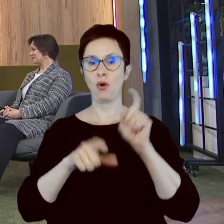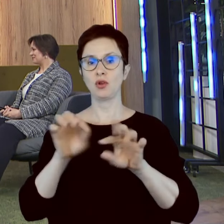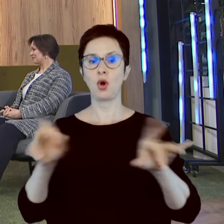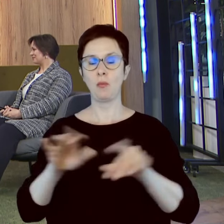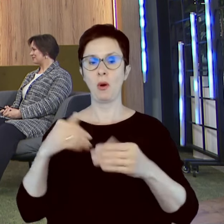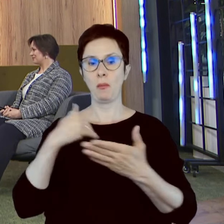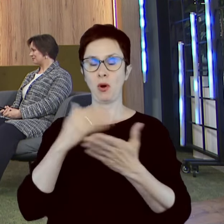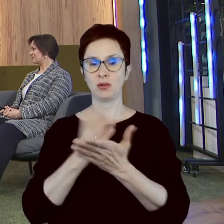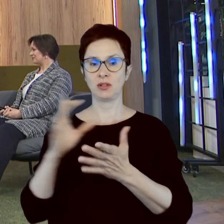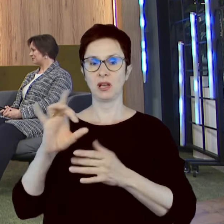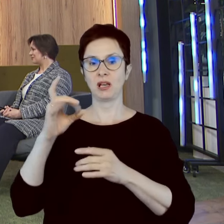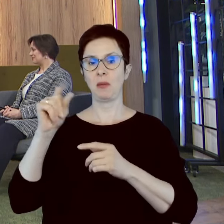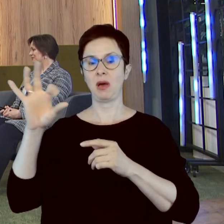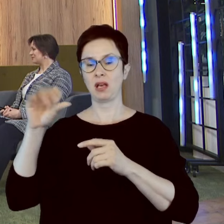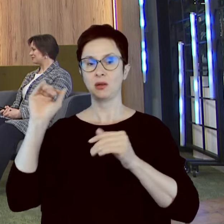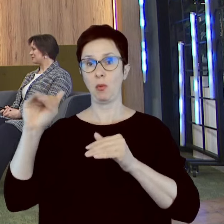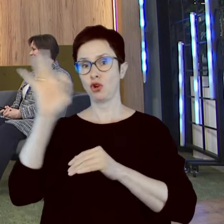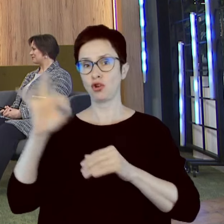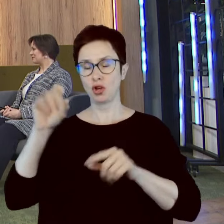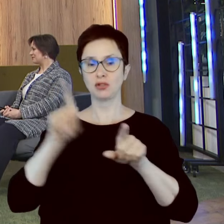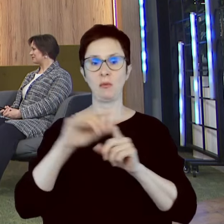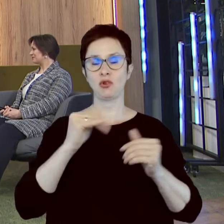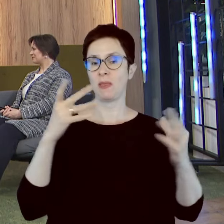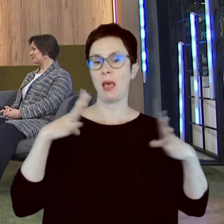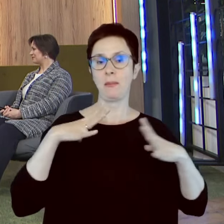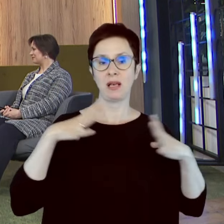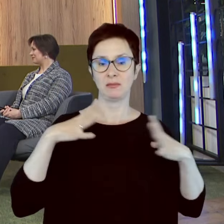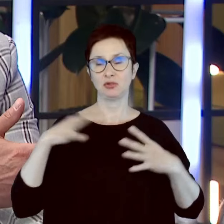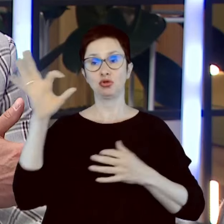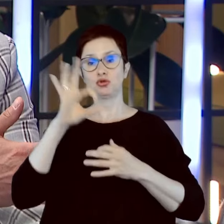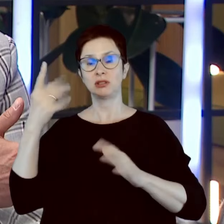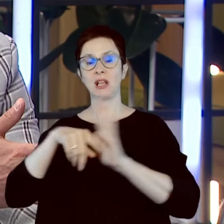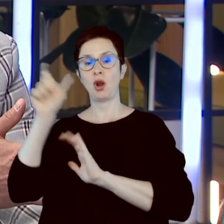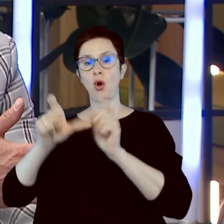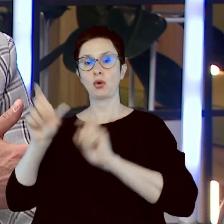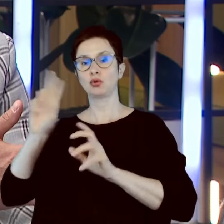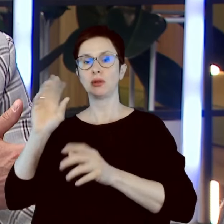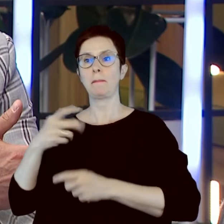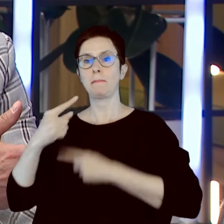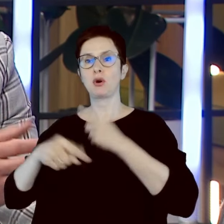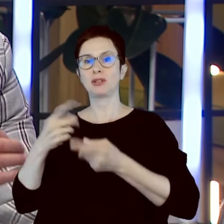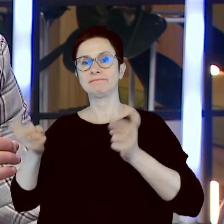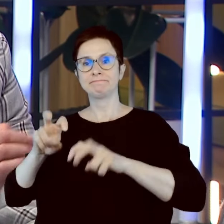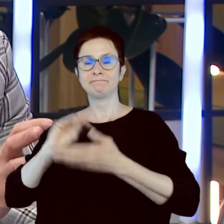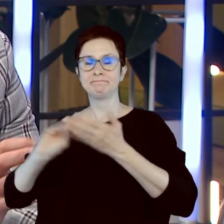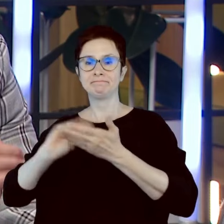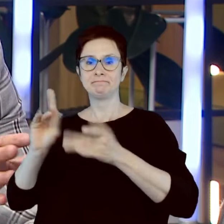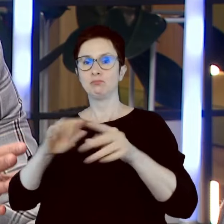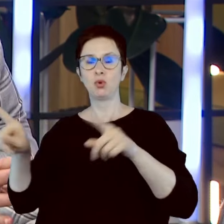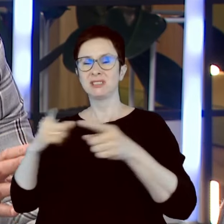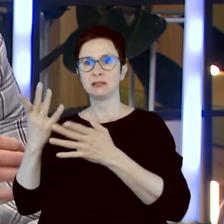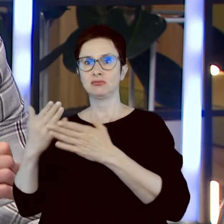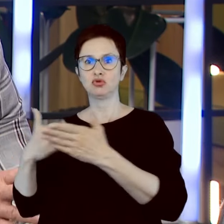GPT może być szansą, a także zagrożeniem. No szansą dla tych, którzy utknęli w swoim procesie twórczym i być może potrzebują chociaż jakiegoś